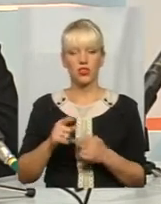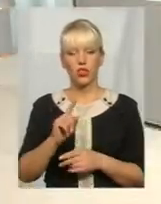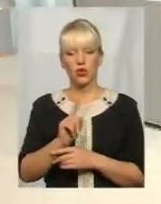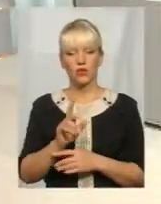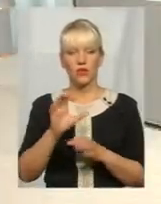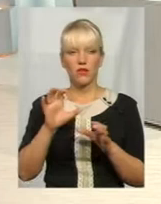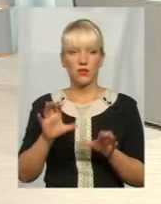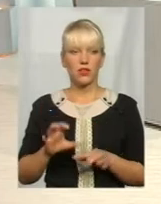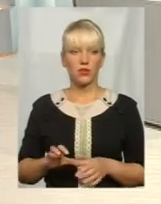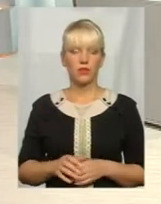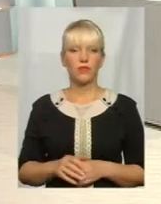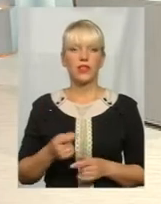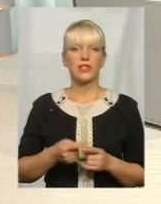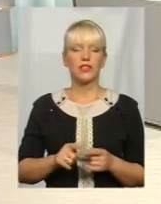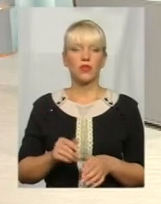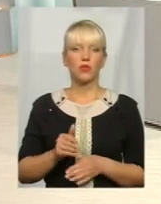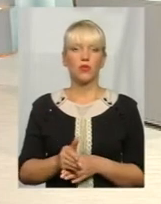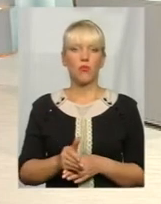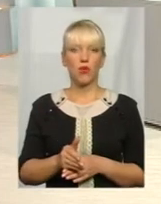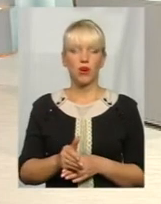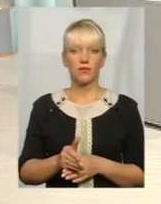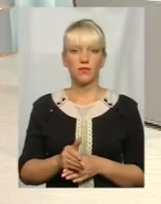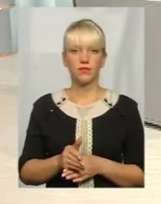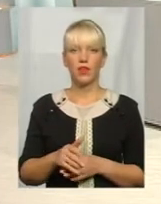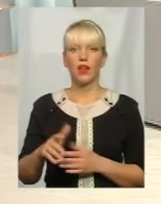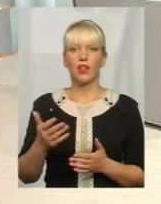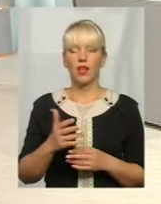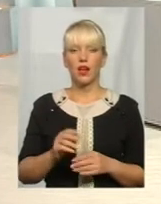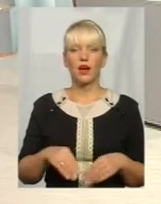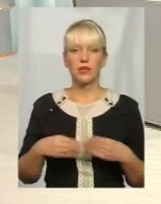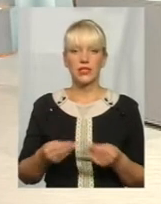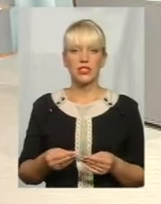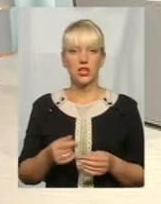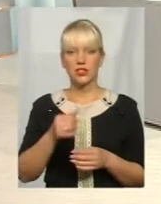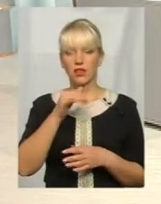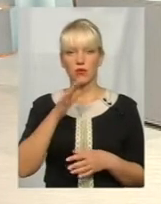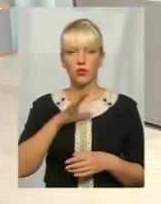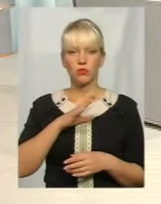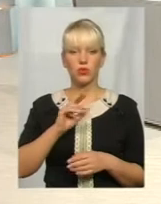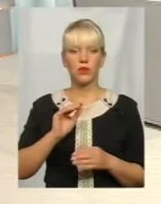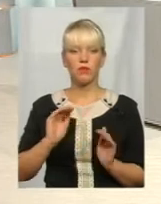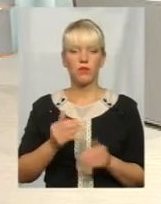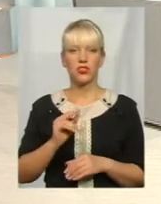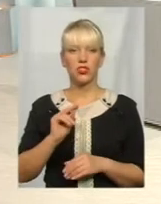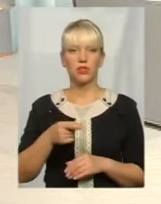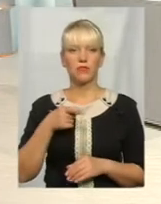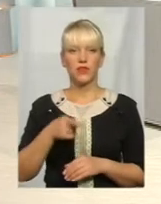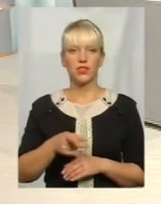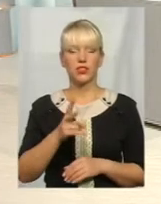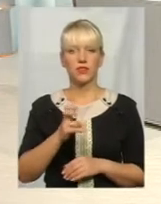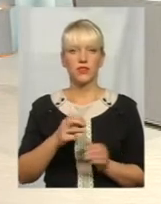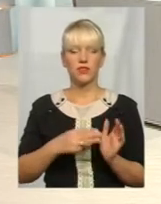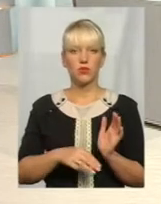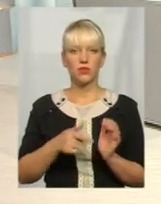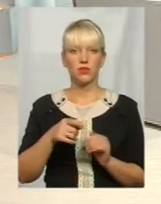законодавством. Ця допомога, яка призначається, не може бути меншою, ніж 1280